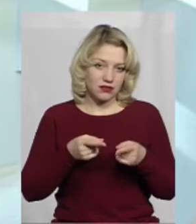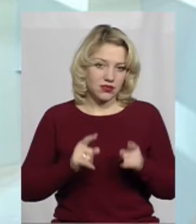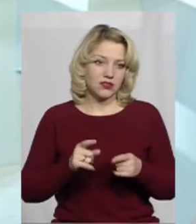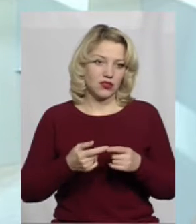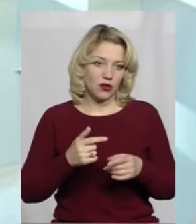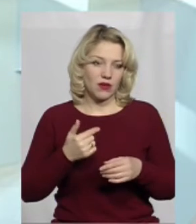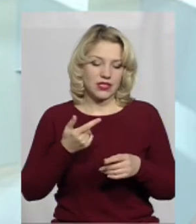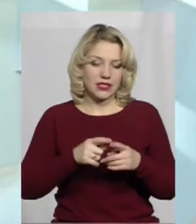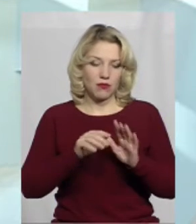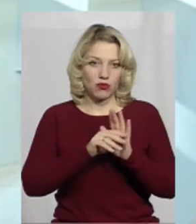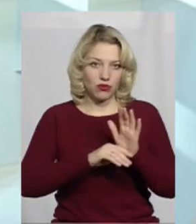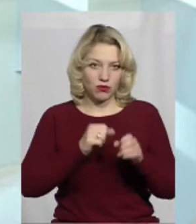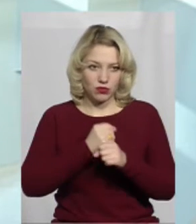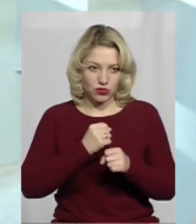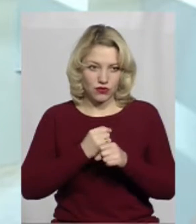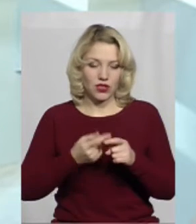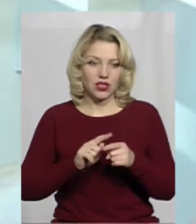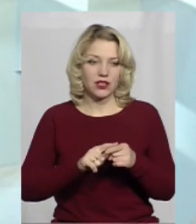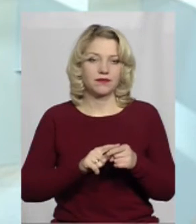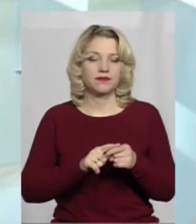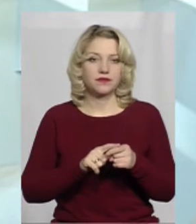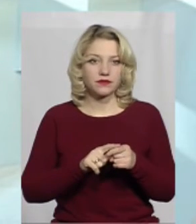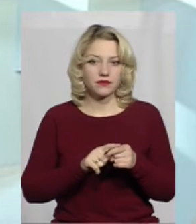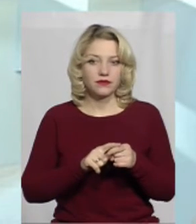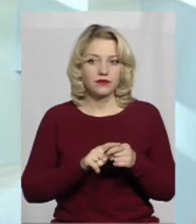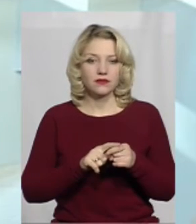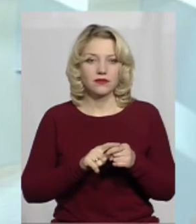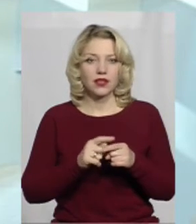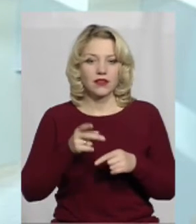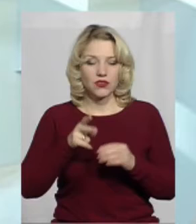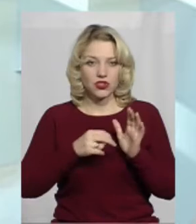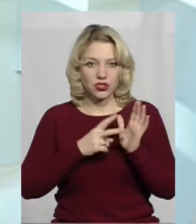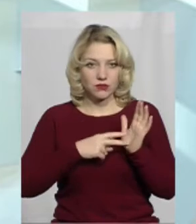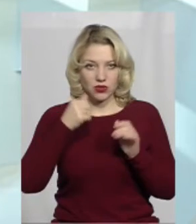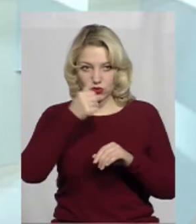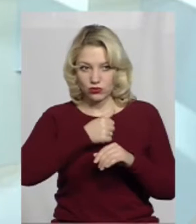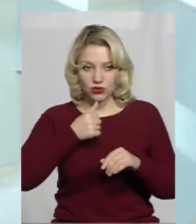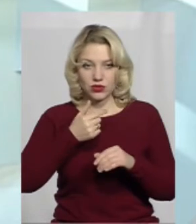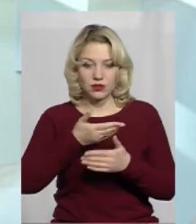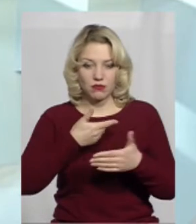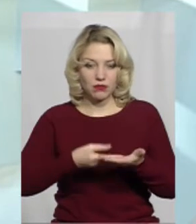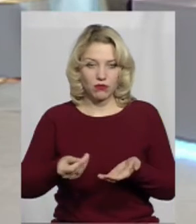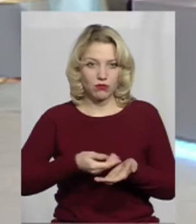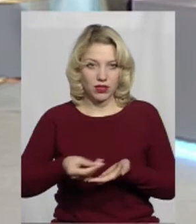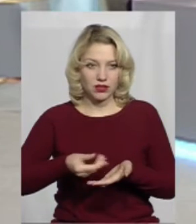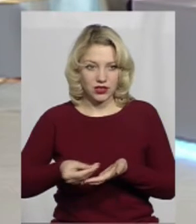втіленням цієї програми, одного із етап цієї програми. І ми вже у 2017 році проплатили